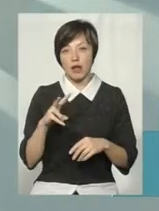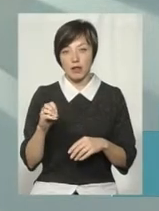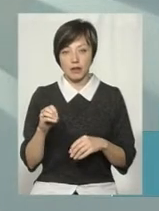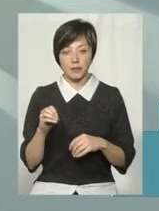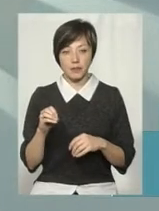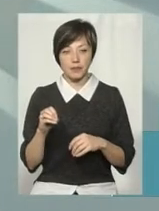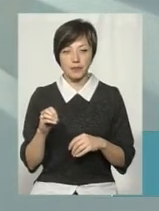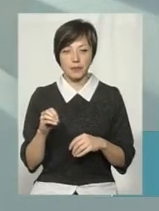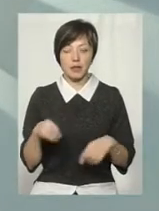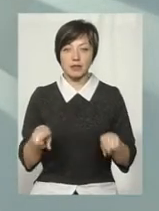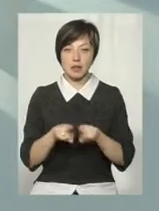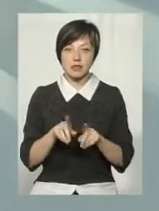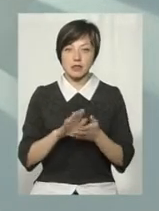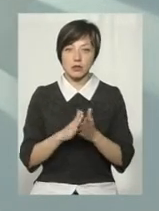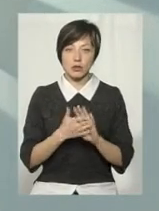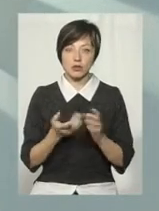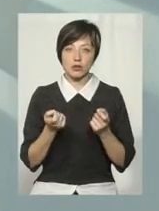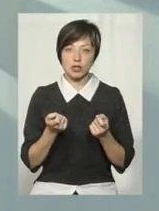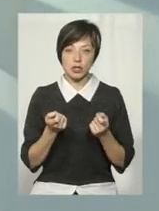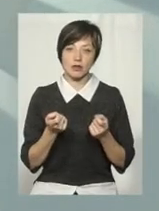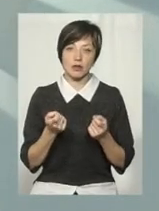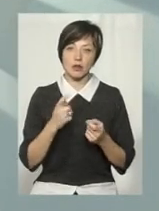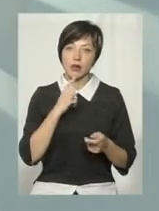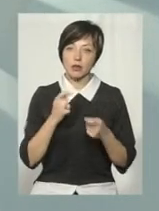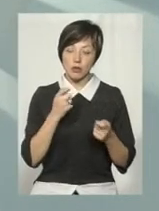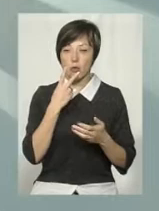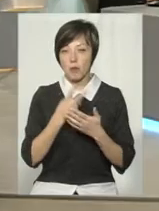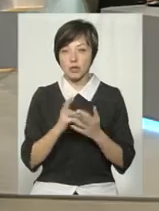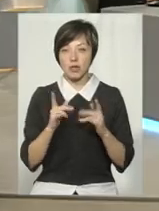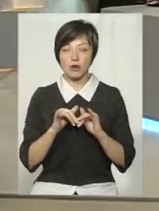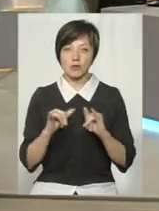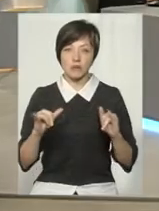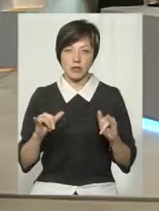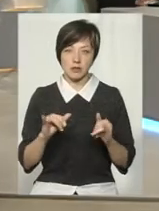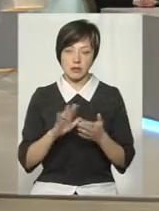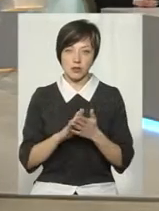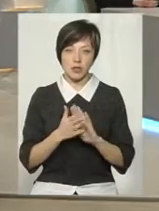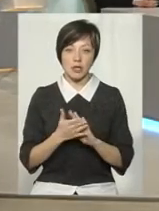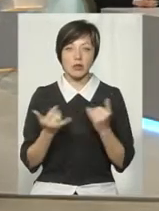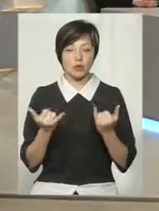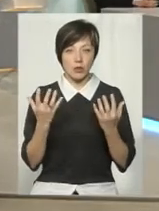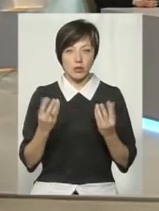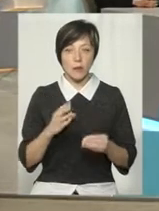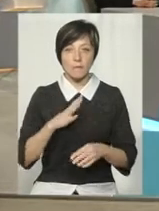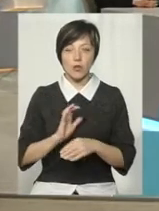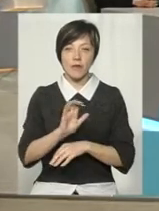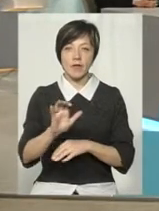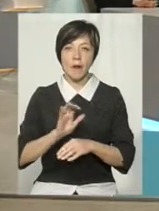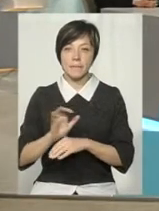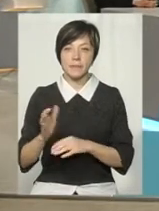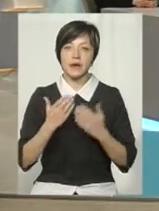така ситуація трішки насторожила. Ну, побачимо, як буде розвиватися. Тобто на сьогодні були відправлені